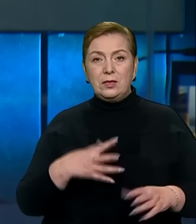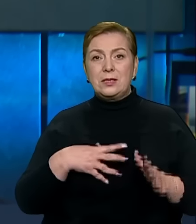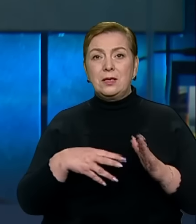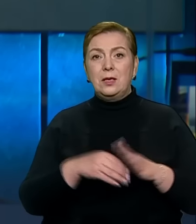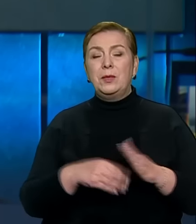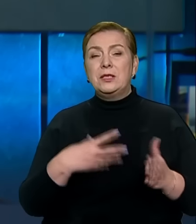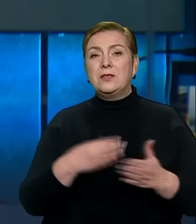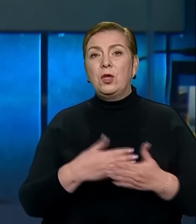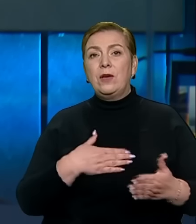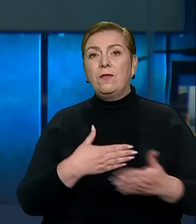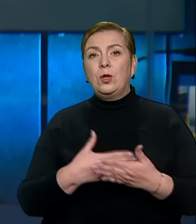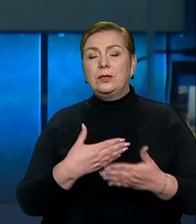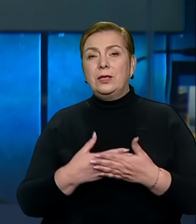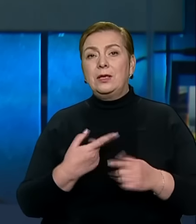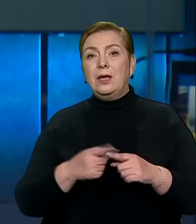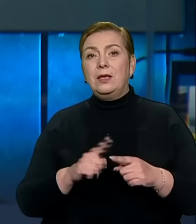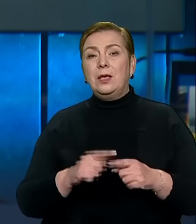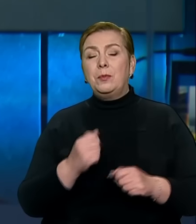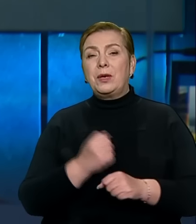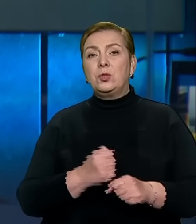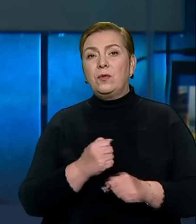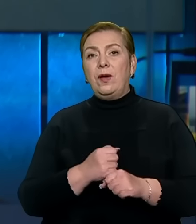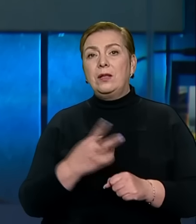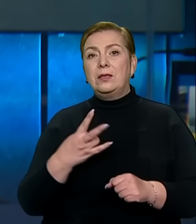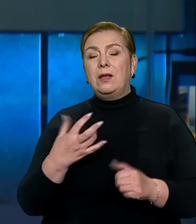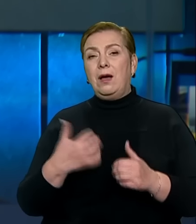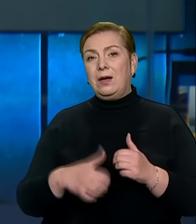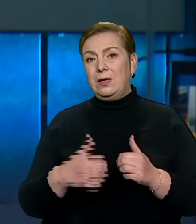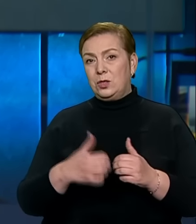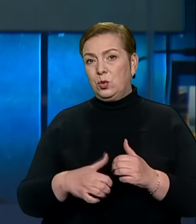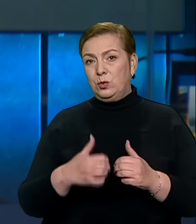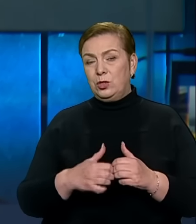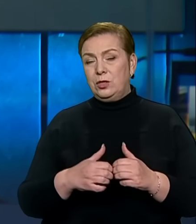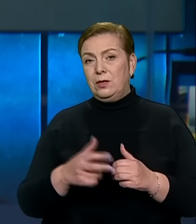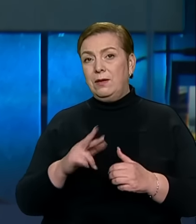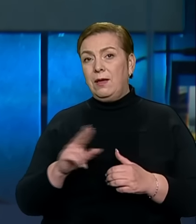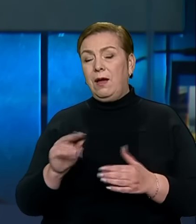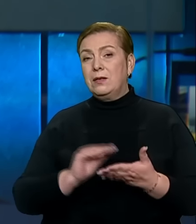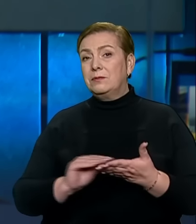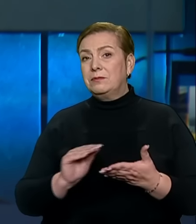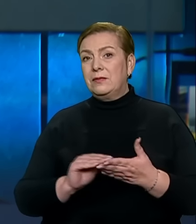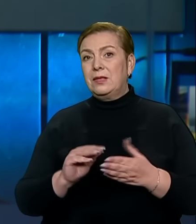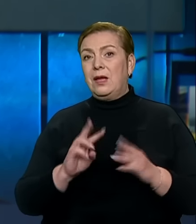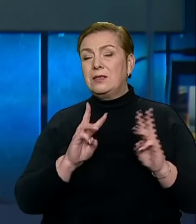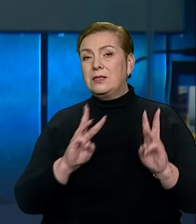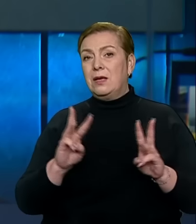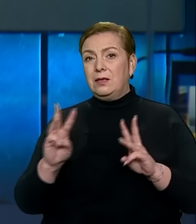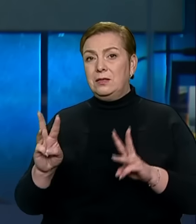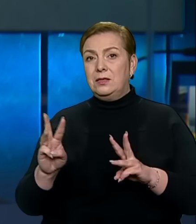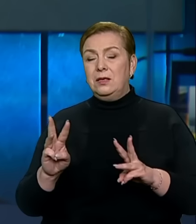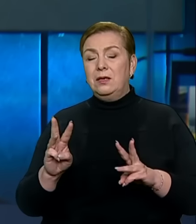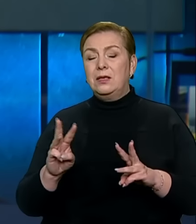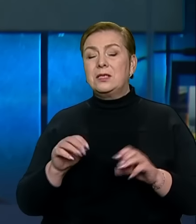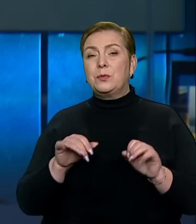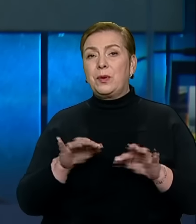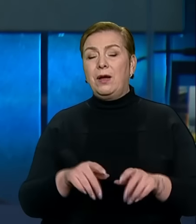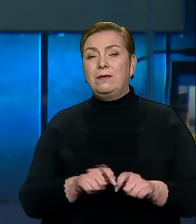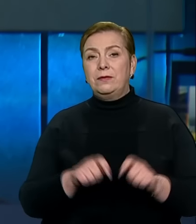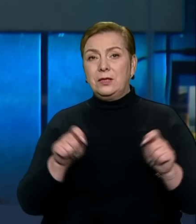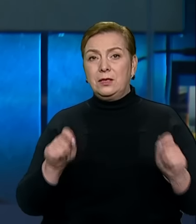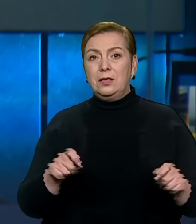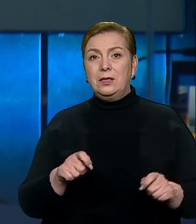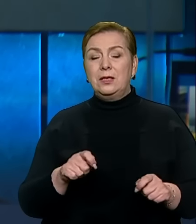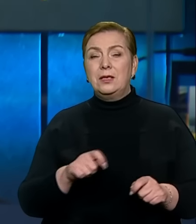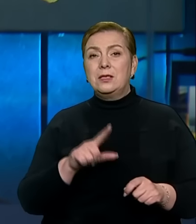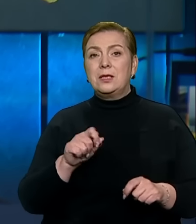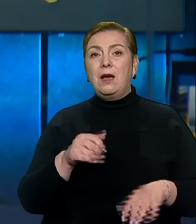працювали у Береславі на Херсонщині. Як зазначили на офіційному сайті, справу відкрили за фактом умисної загрози життю